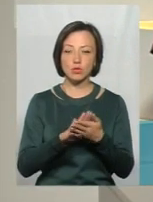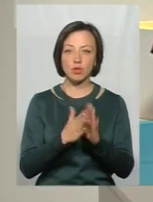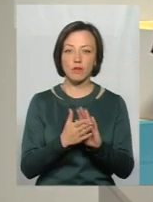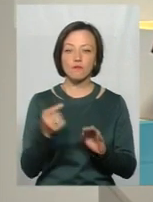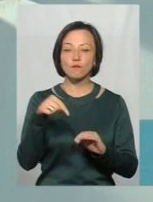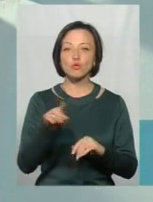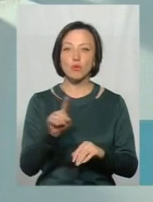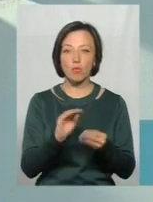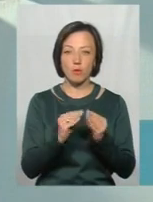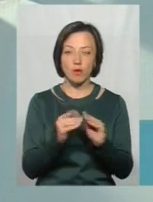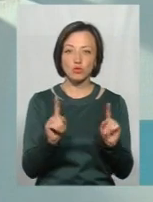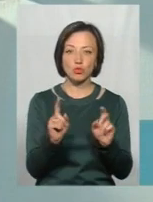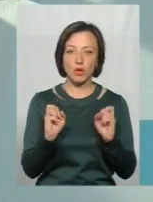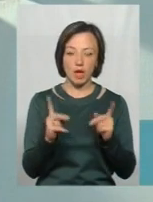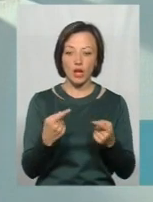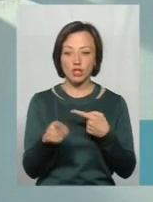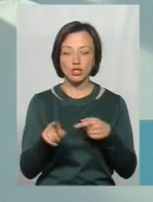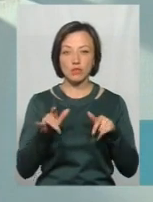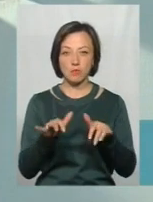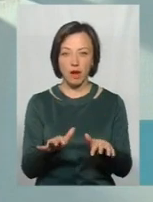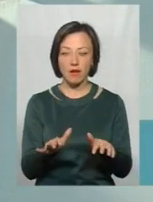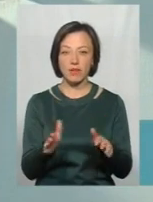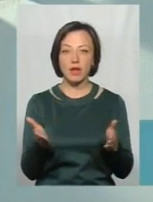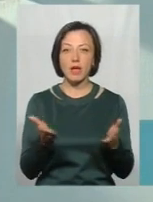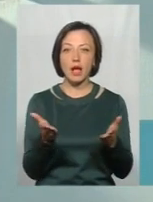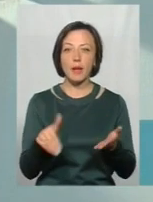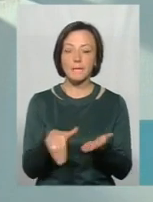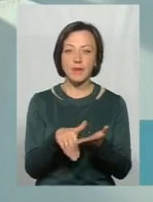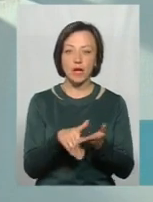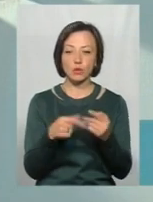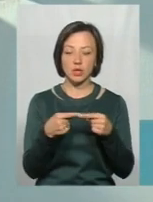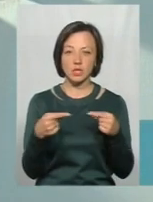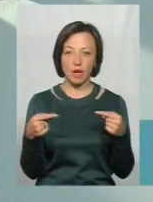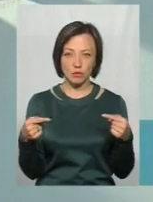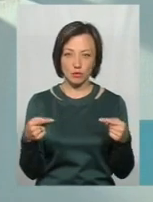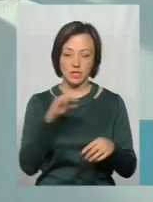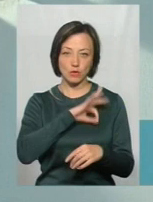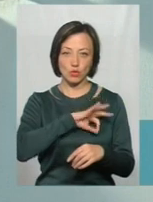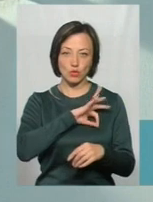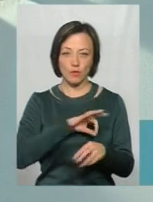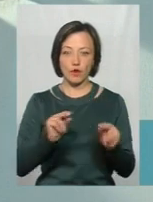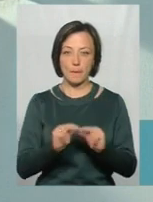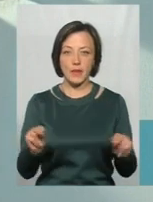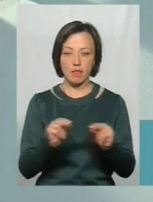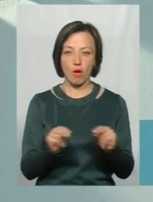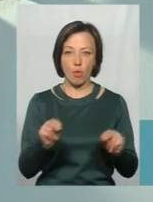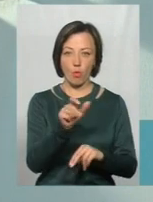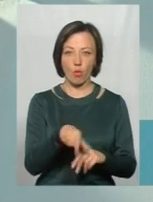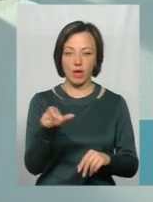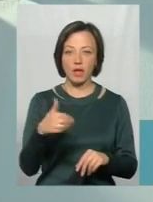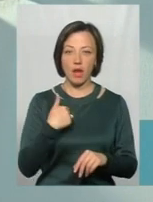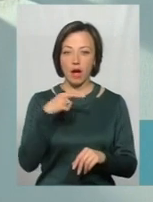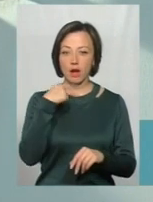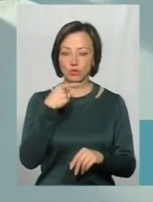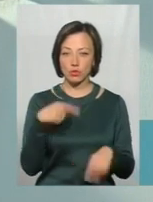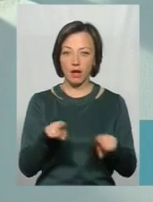проблеми, що і як. Ось інша справа, які методи і засоби застосовують педагоги. Я кажу